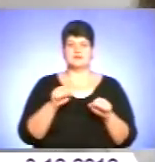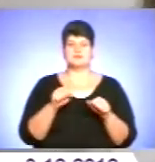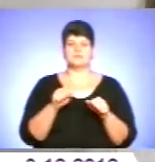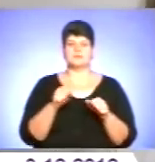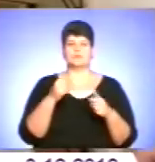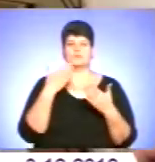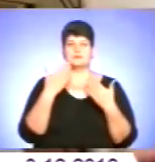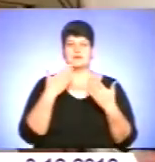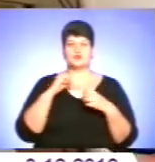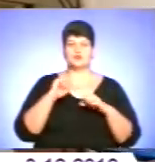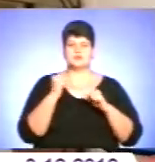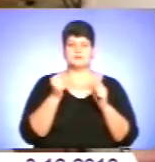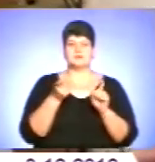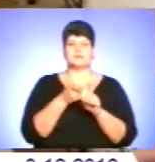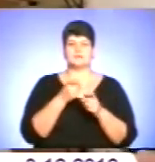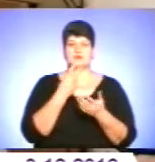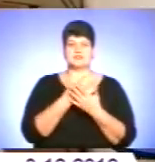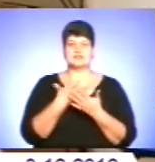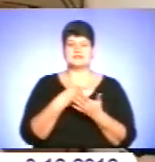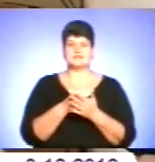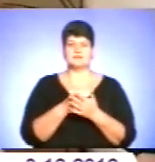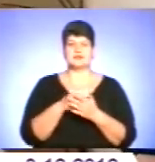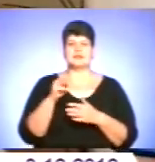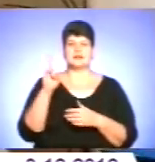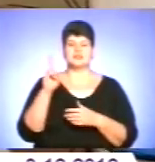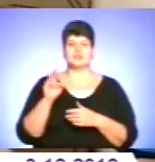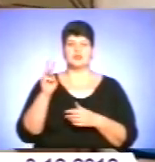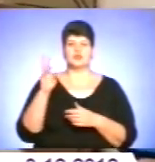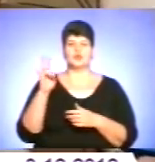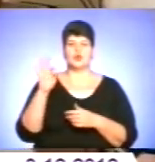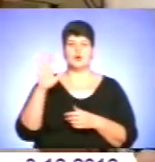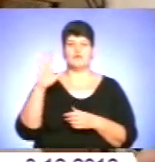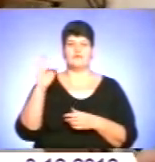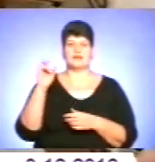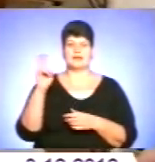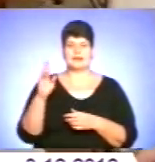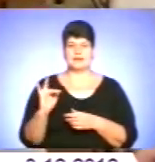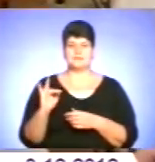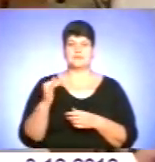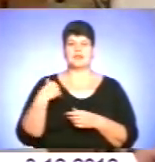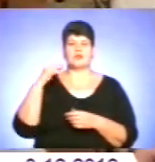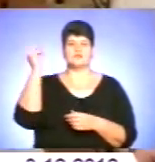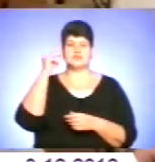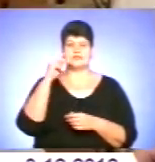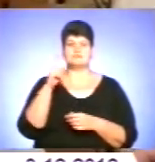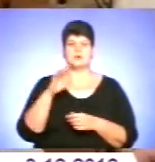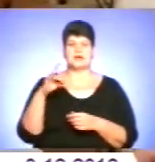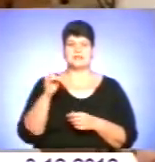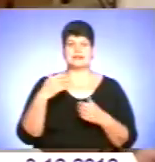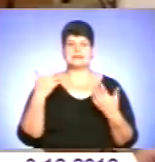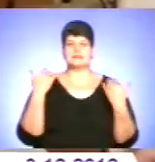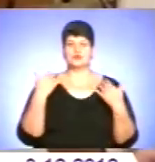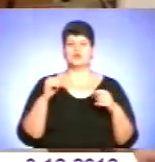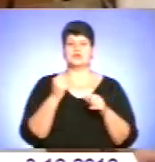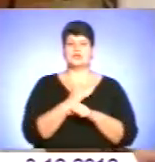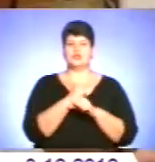свій талант. Мене звати Шевчук Іванна, я з села Новики. Навчаюся в Зберайській санаторній школі